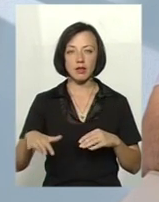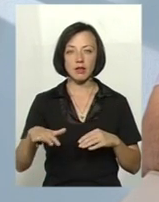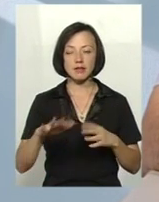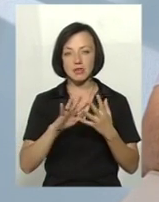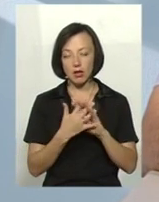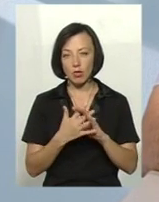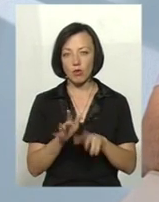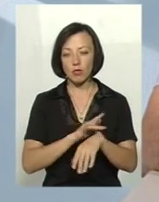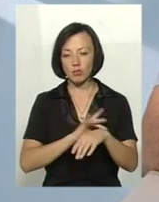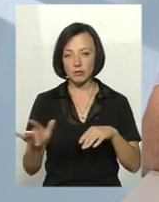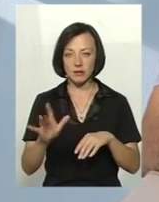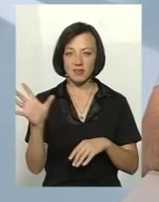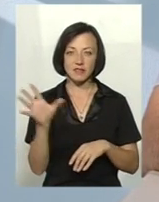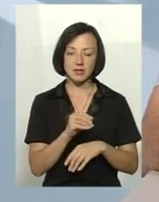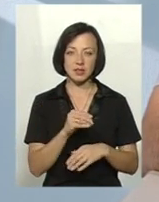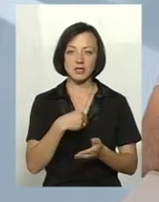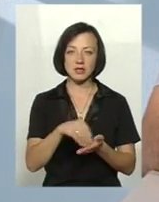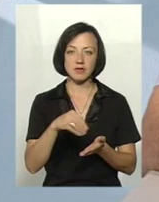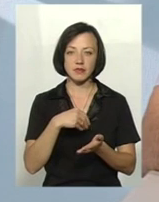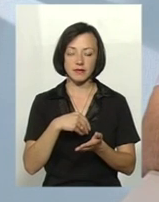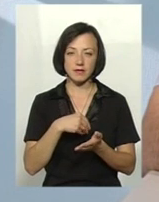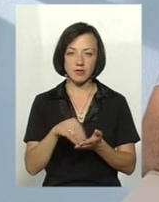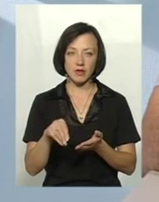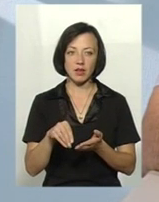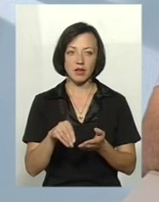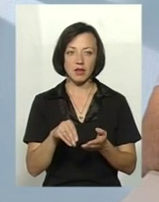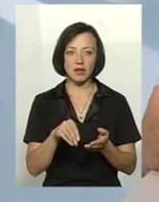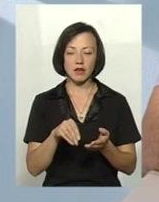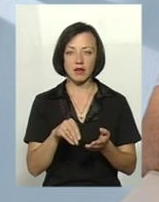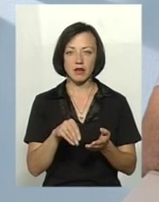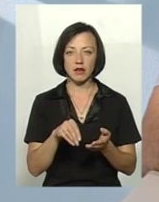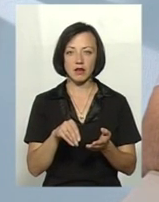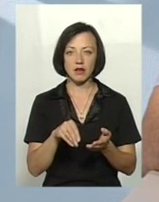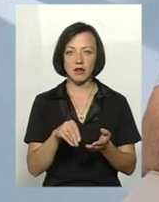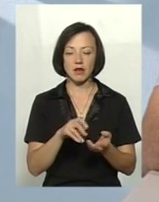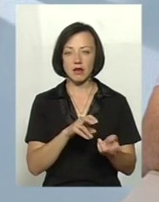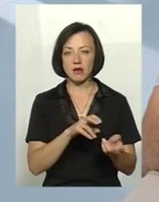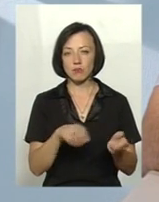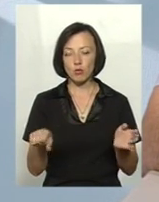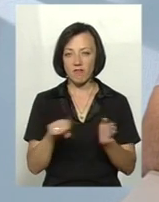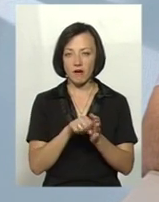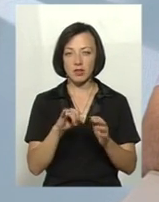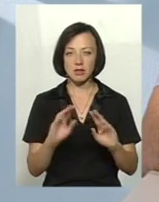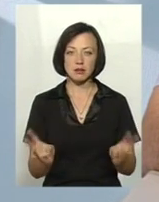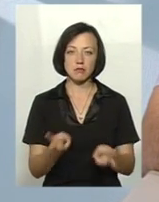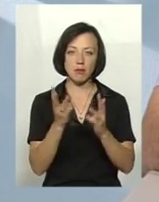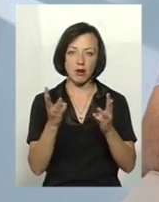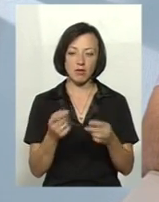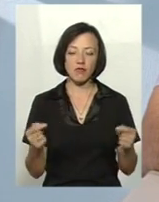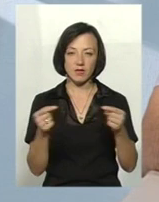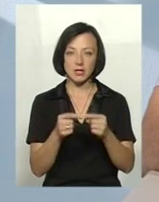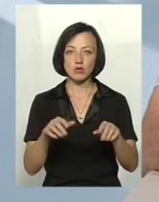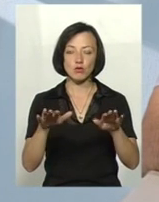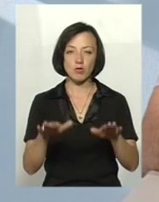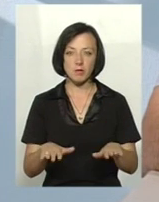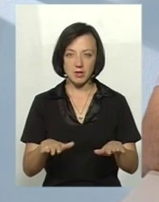все поголів'я тварин умертляється безкровним методом і спалюється в визначеному